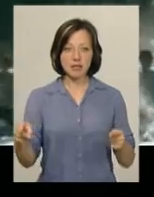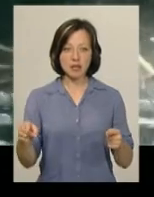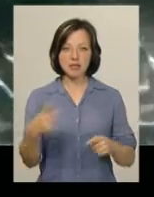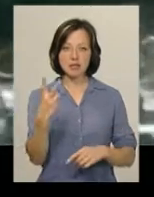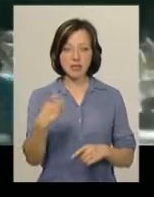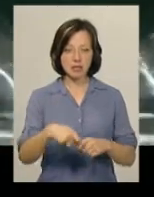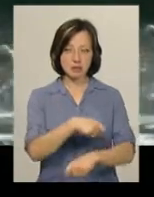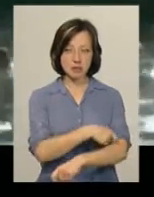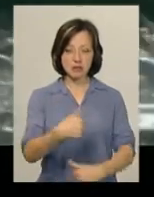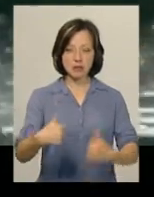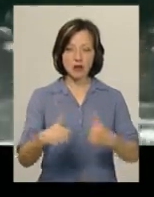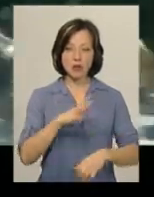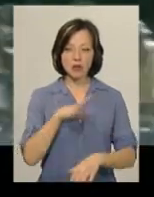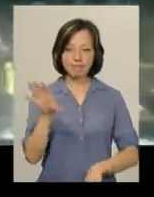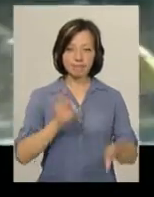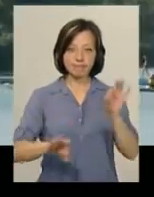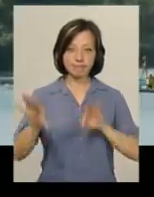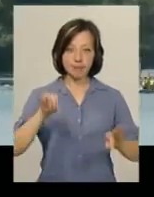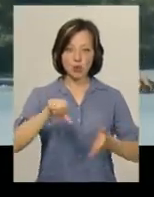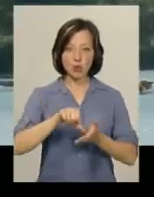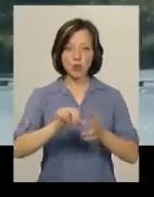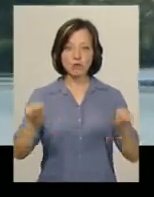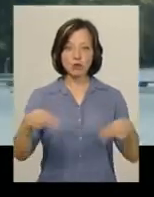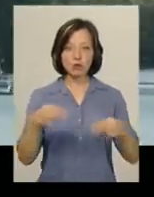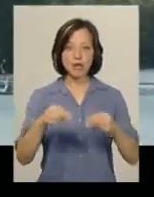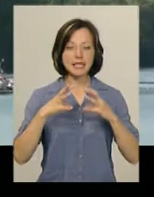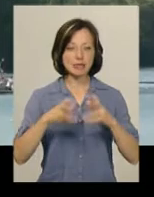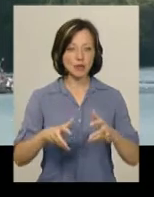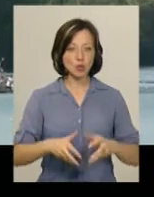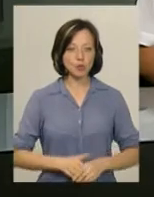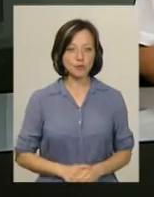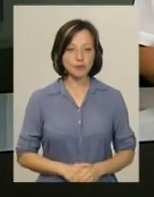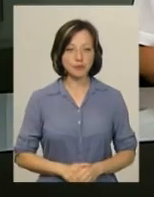метрів. Змагання були відбірковими на участь у чемпіонаті світу.